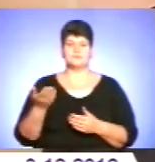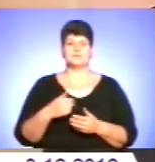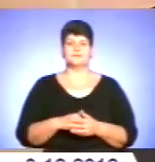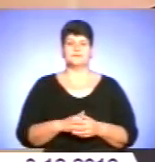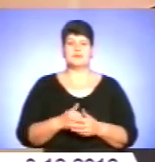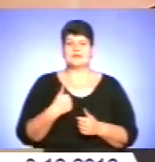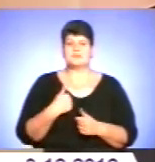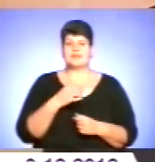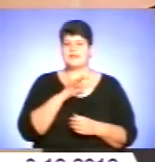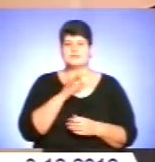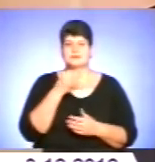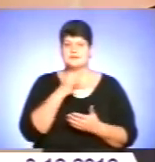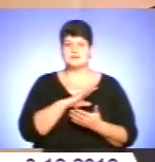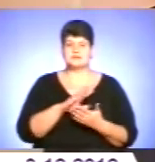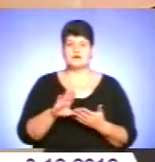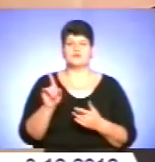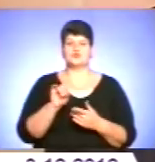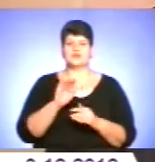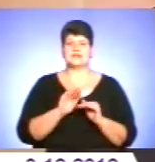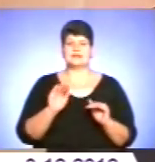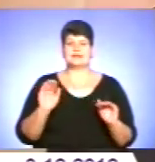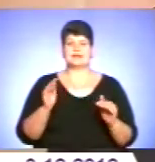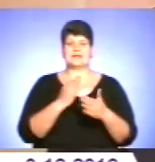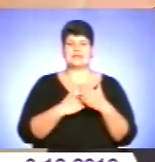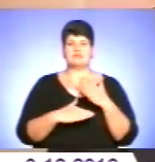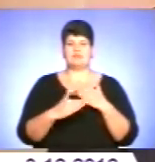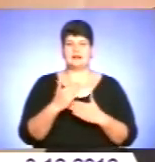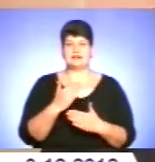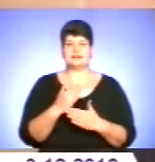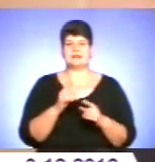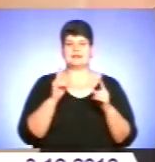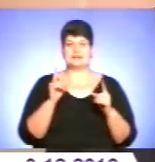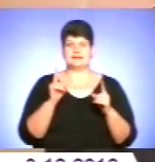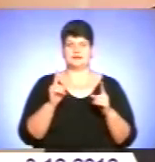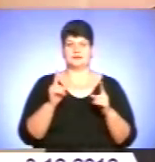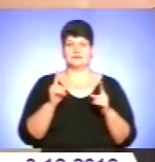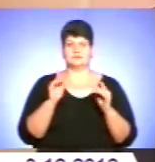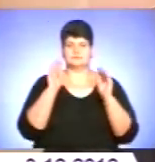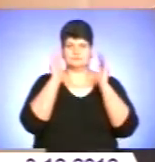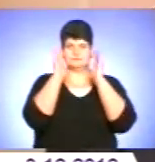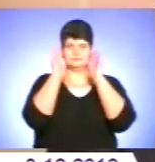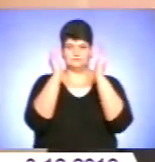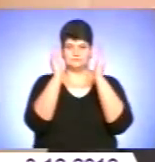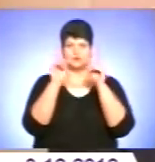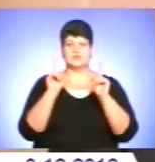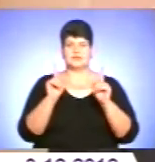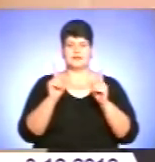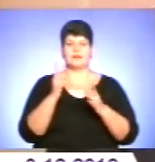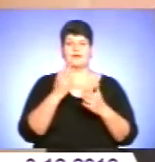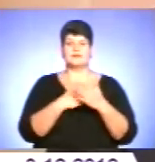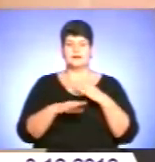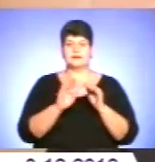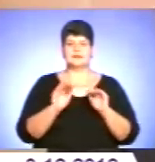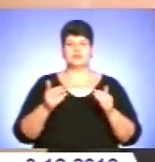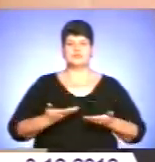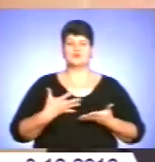Я би не сказав, що діти інваліди, і вони тільки зациклюються, те, що вони лише інвалідичі, діти живуть